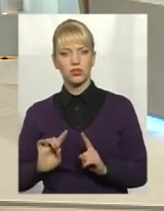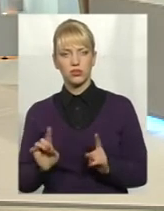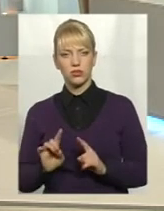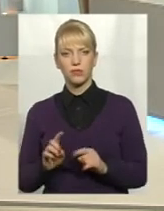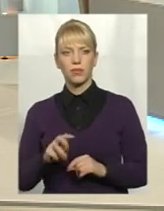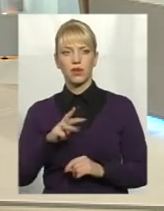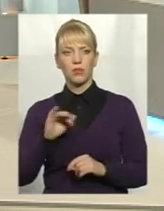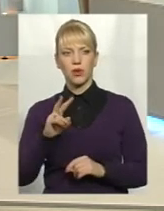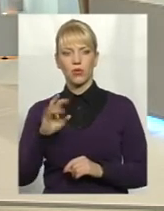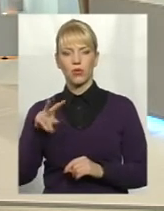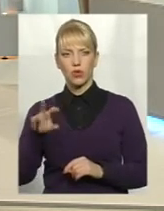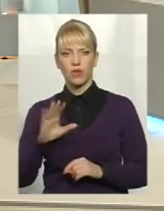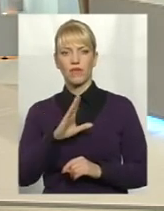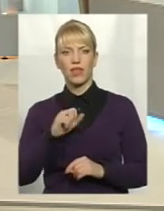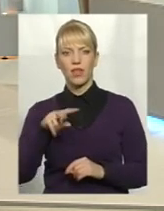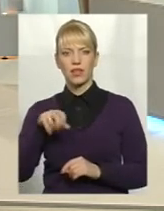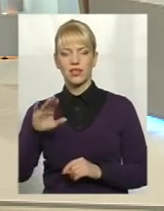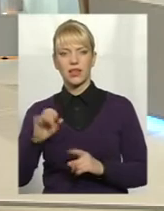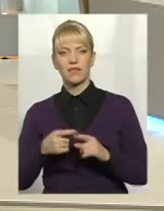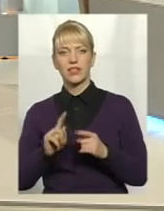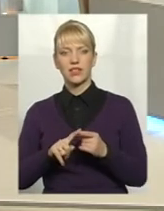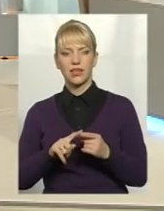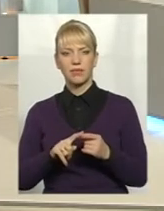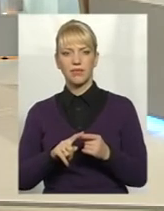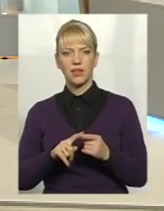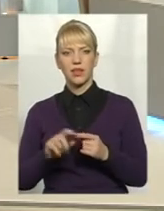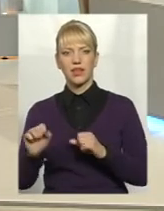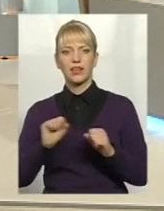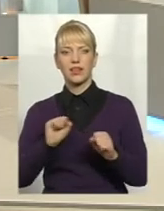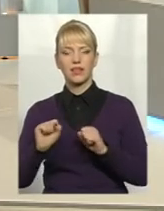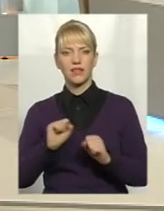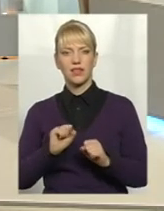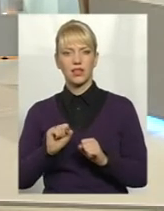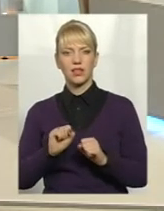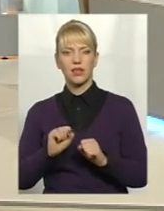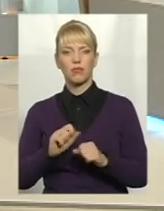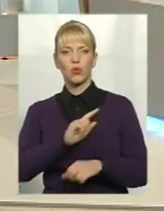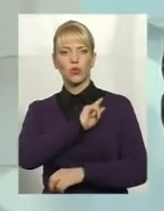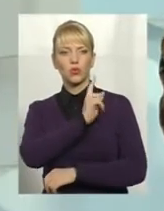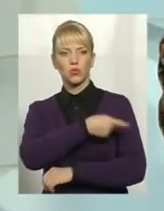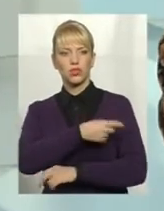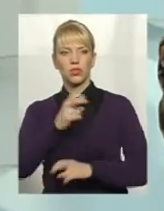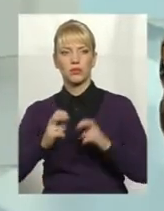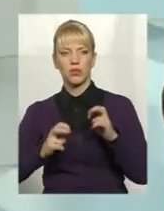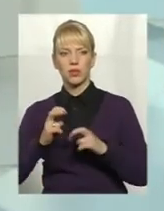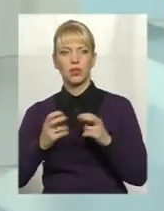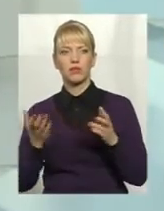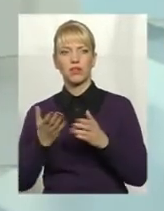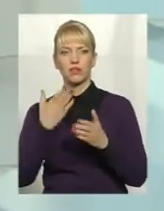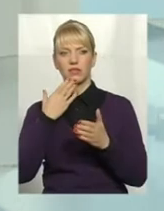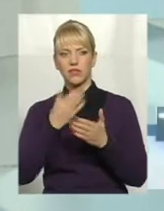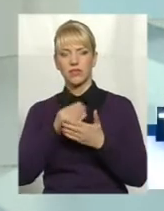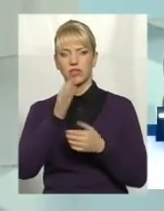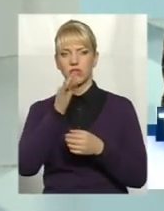Микола і пан Владислав – це керівники потужних підприємців, які на свій час